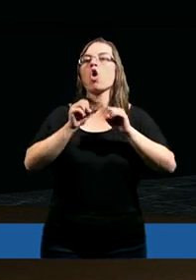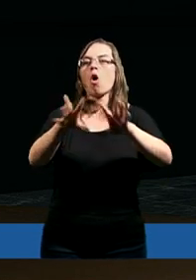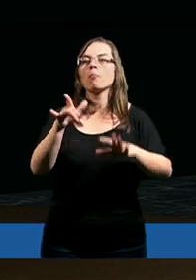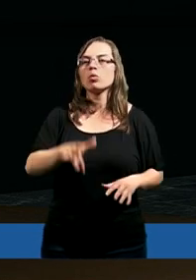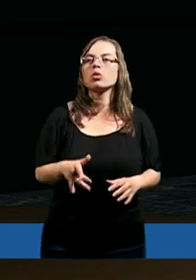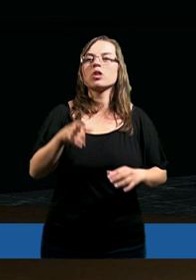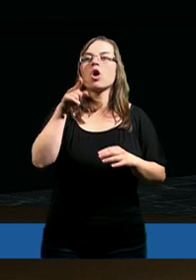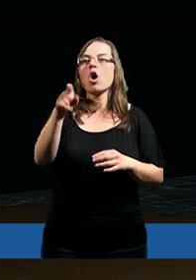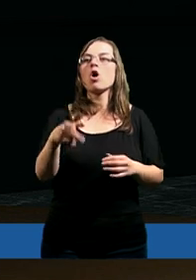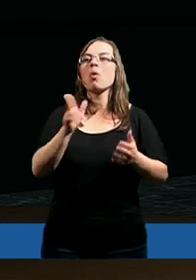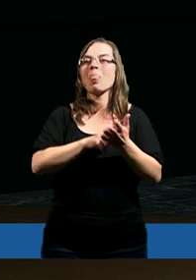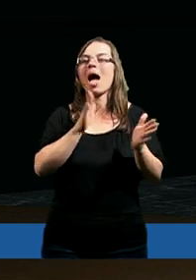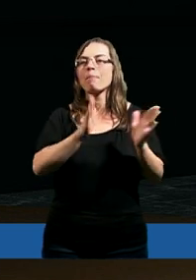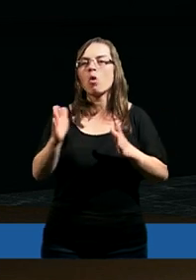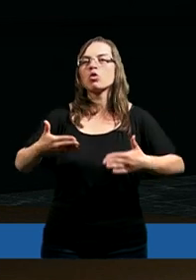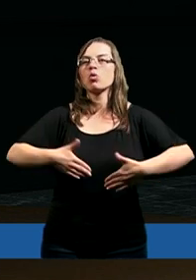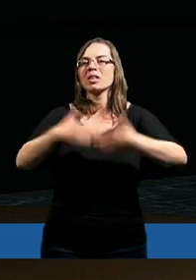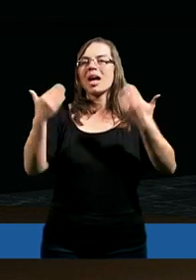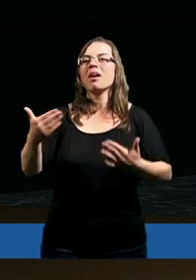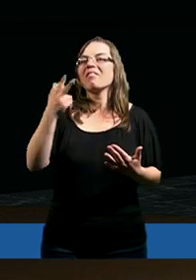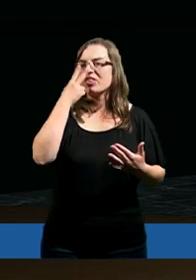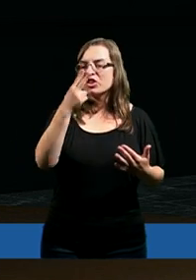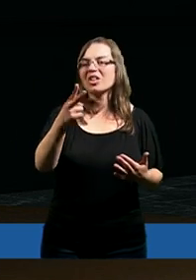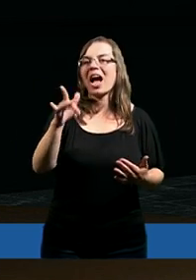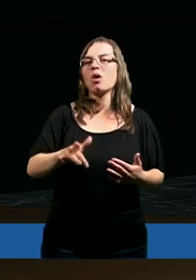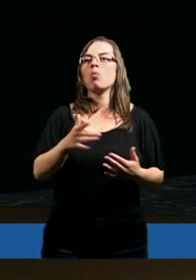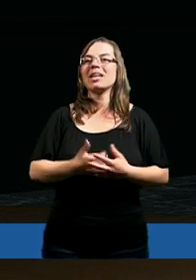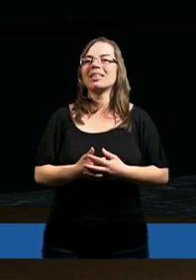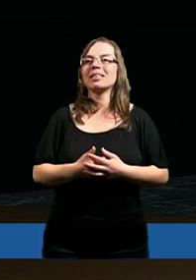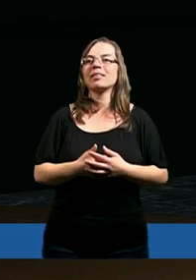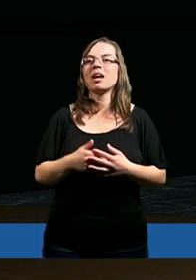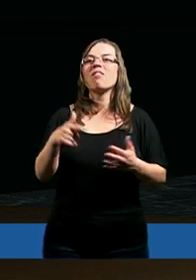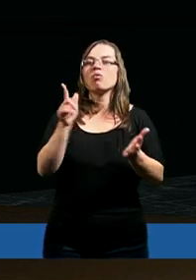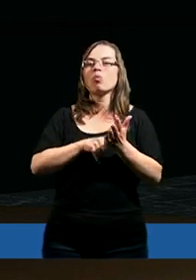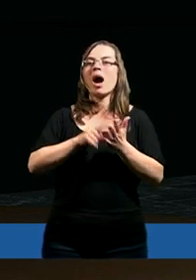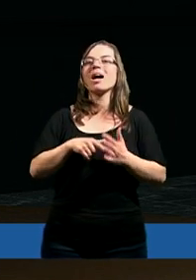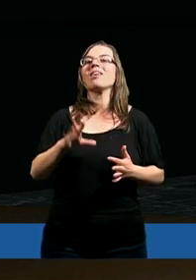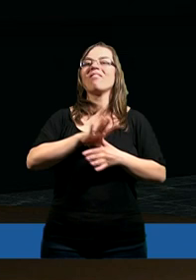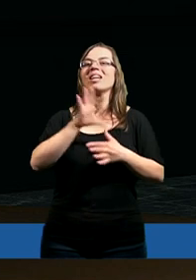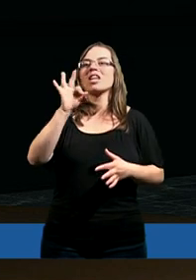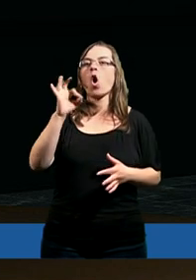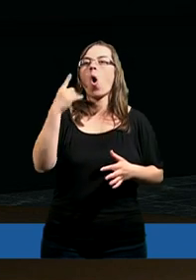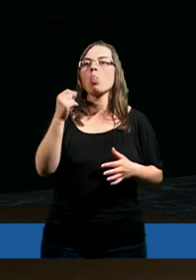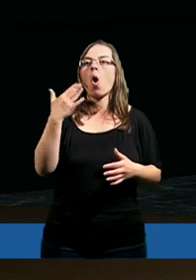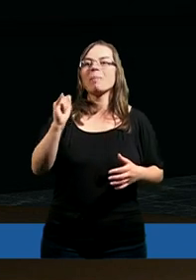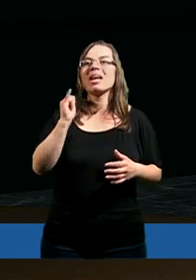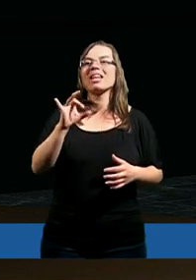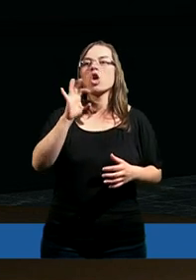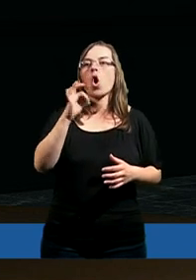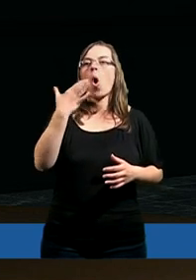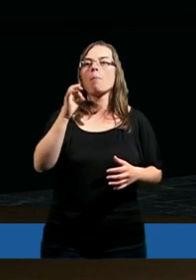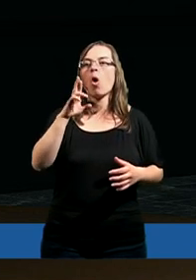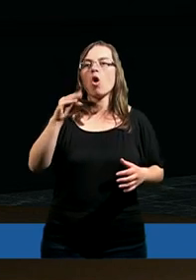dopuściły. one to na porządku dziennym widziały właśnie w Sodomie i Gomorze.